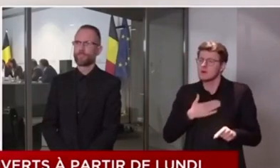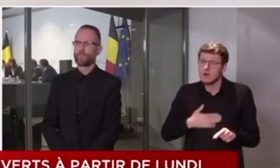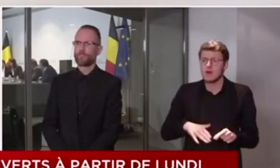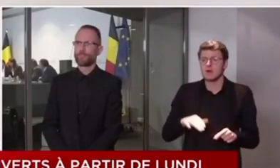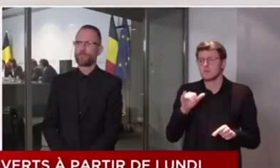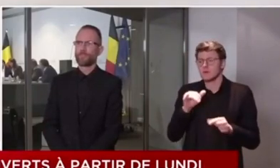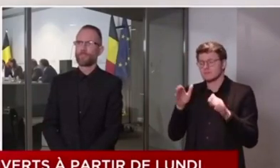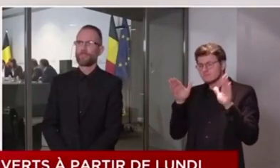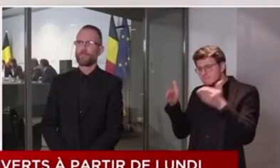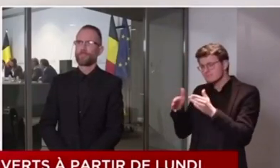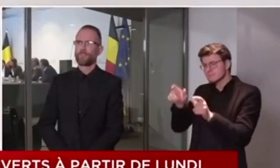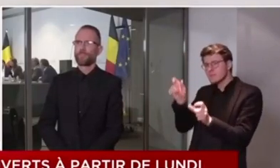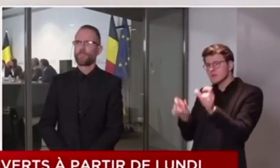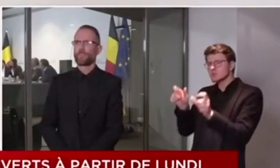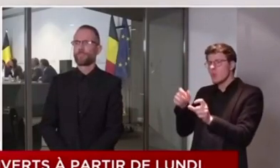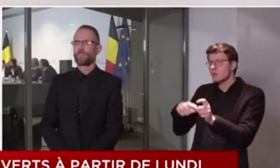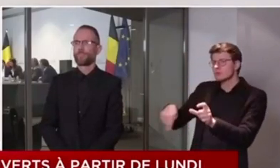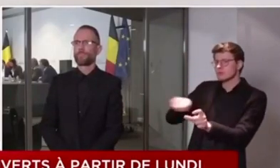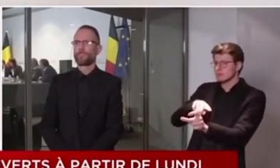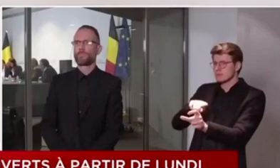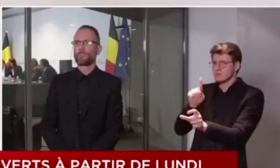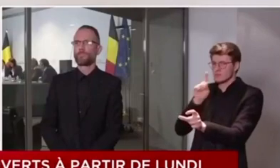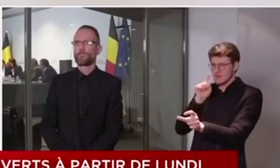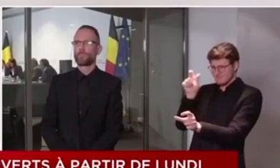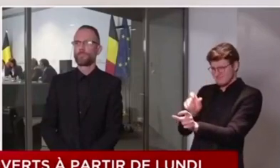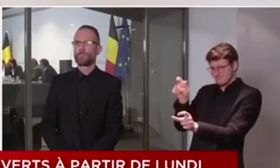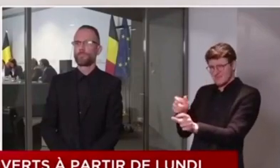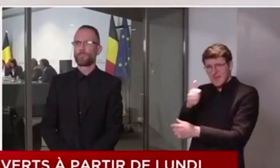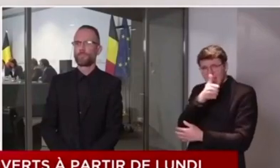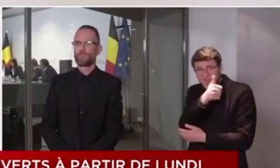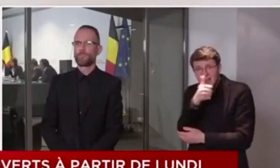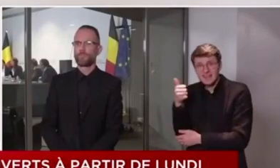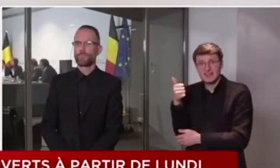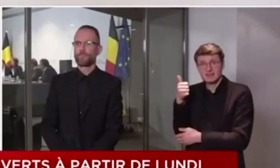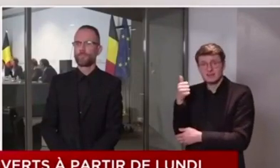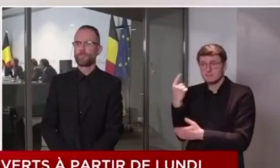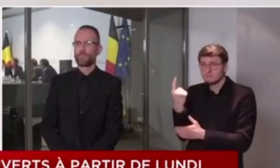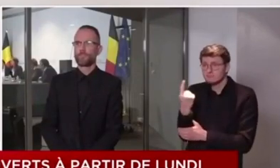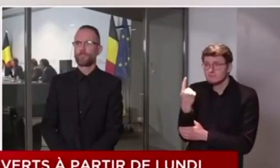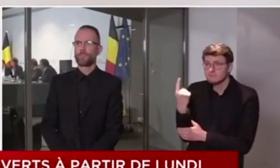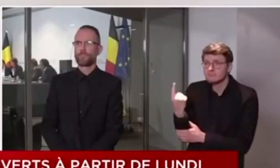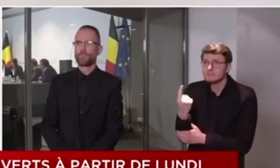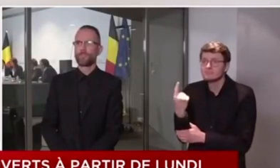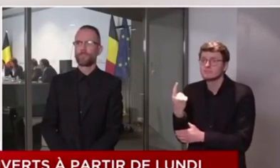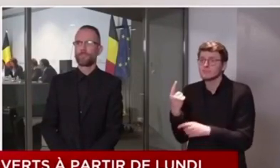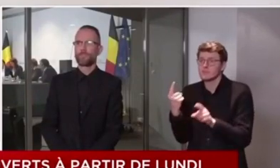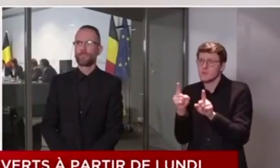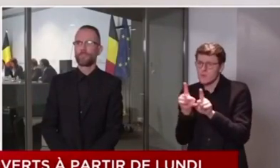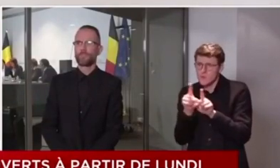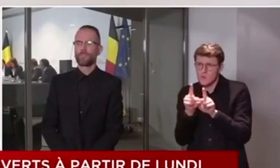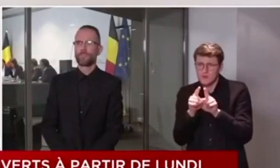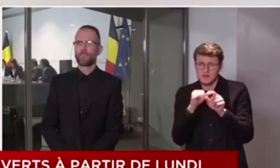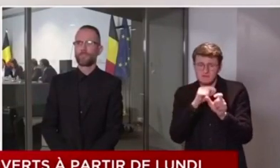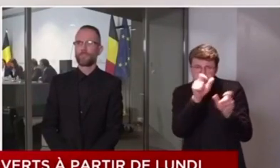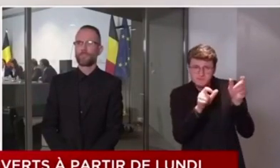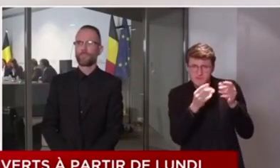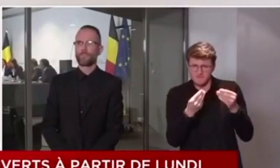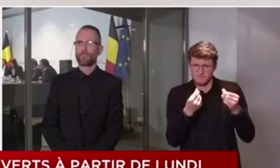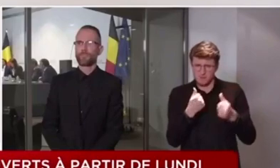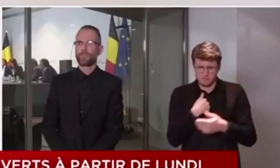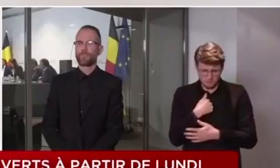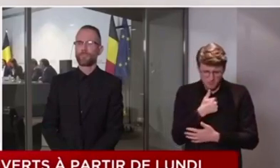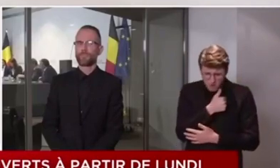je voudrais m'adresser aux personnes qui sont seules ou aux personnes qui se sentent seules.